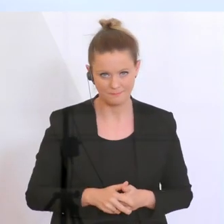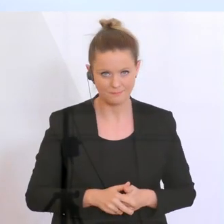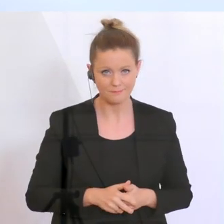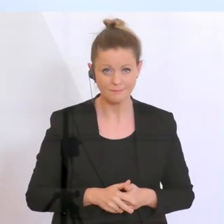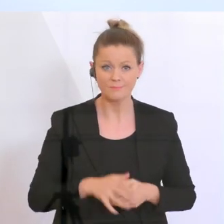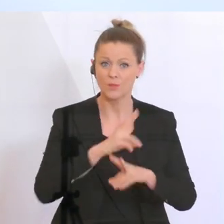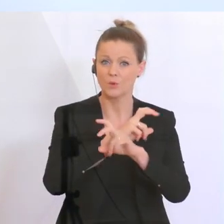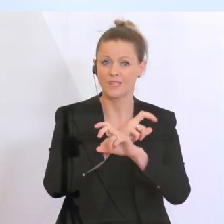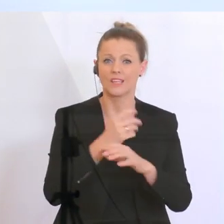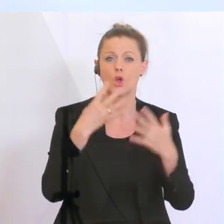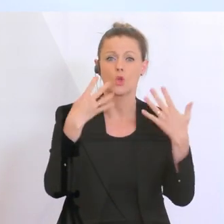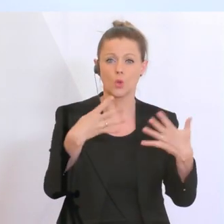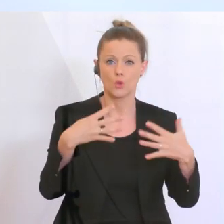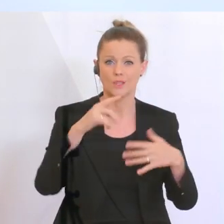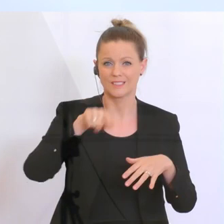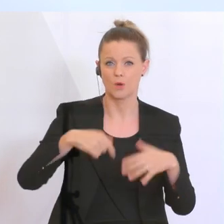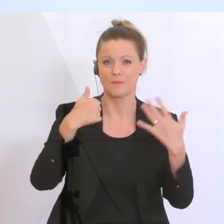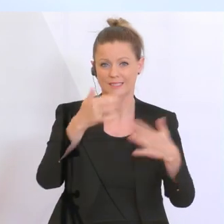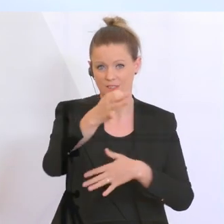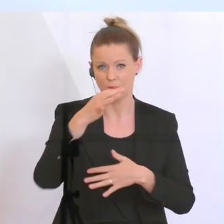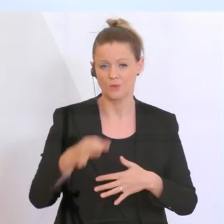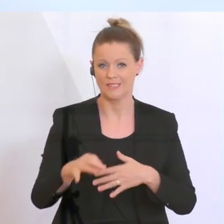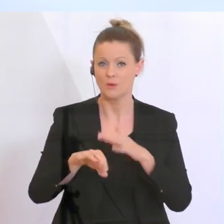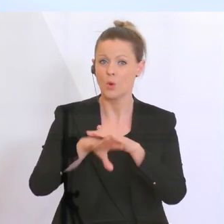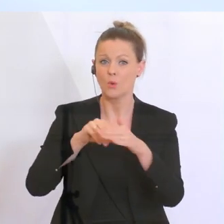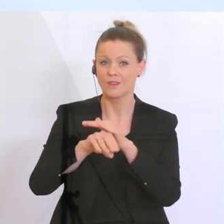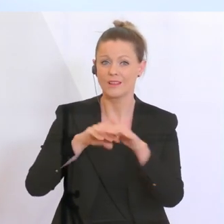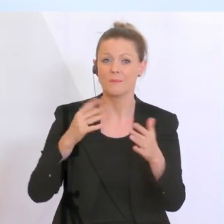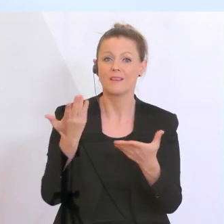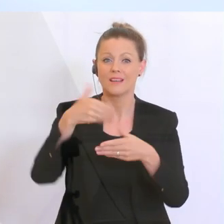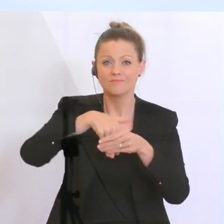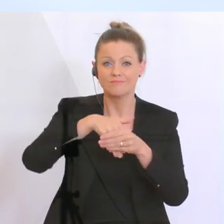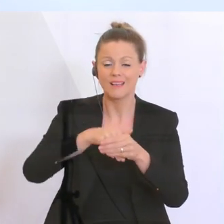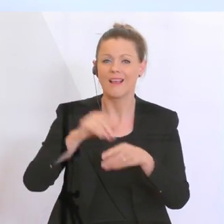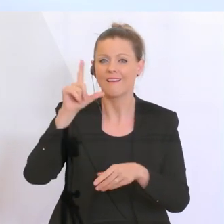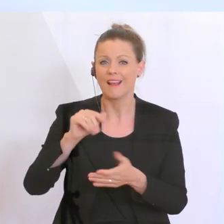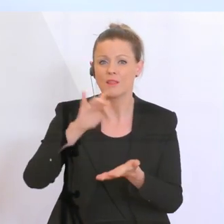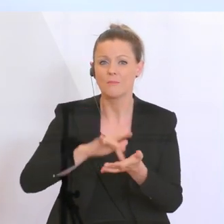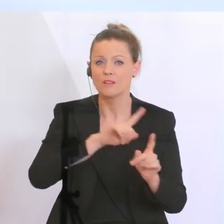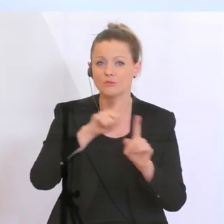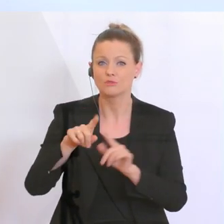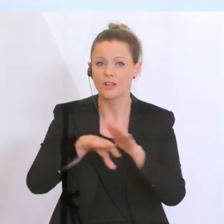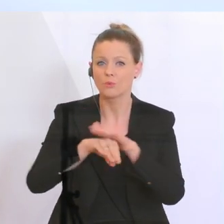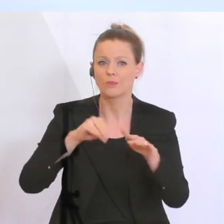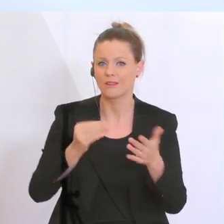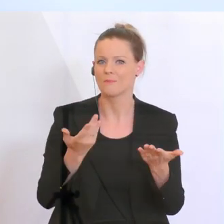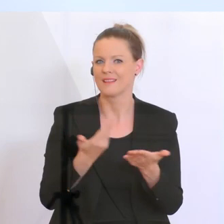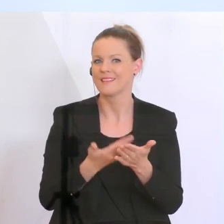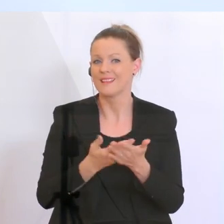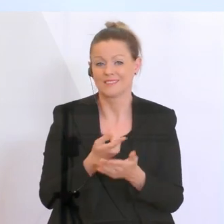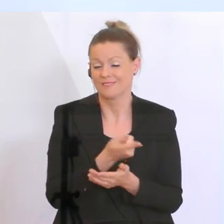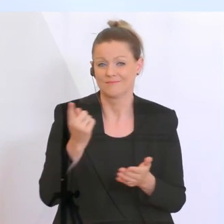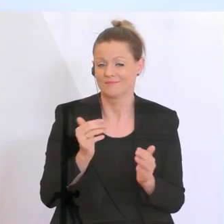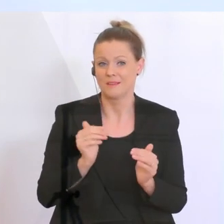99,6 Prozent aller Unternehmen klein- und mittelständische Unternehmen und gemeinsam sind sie der